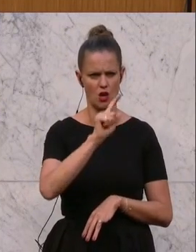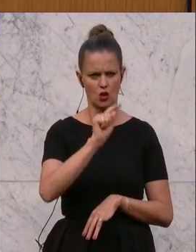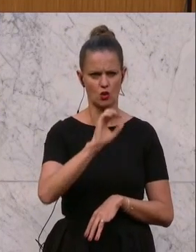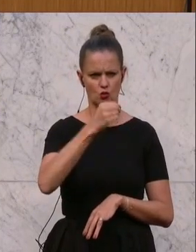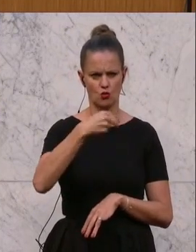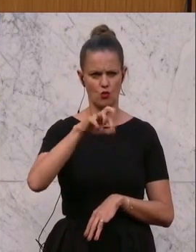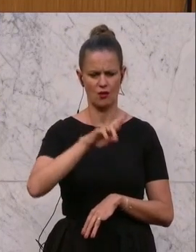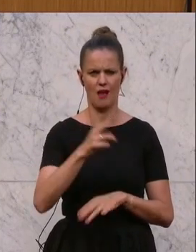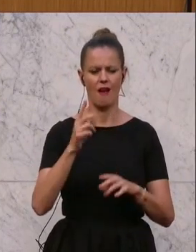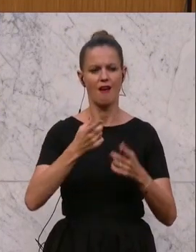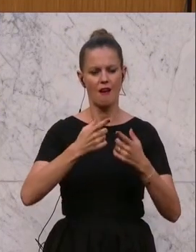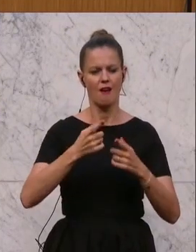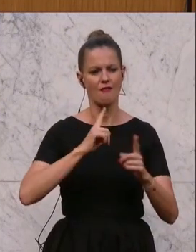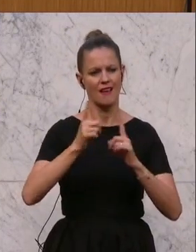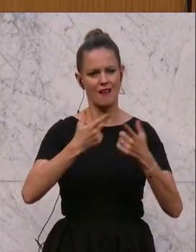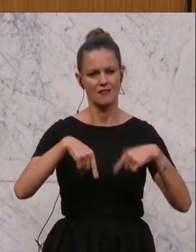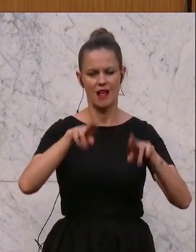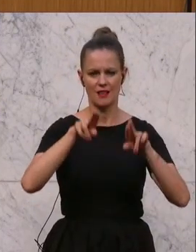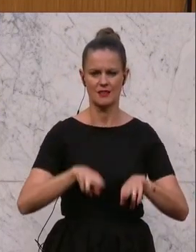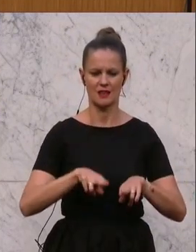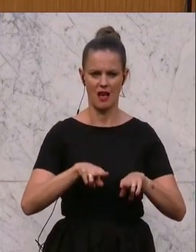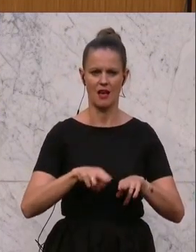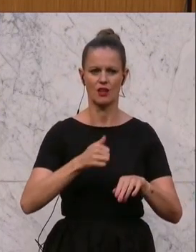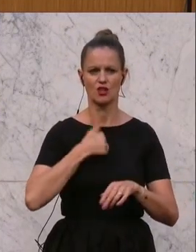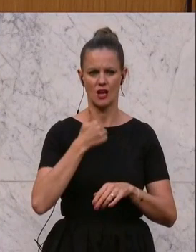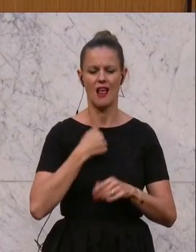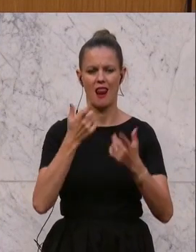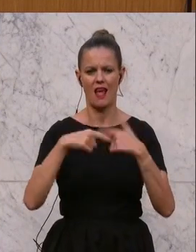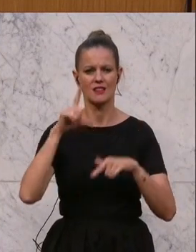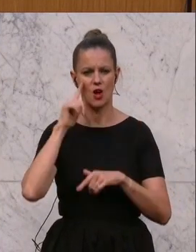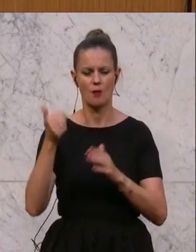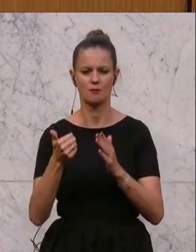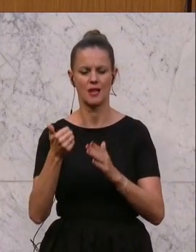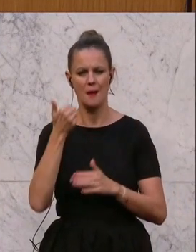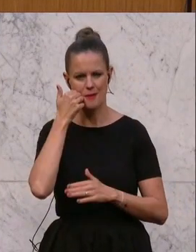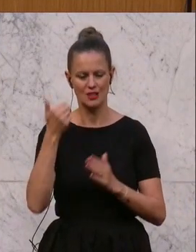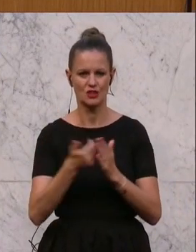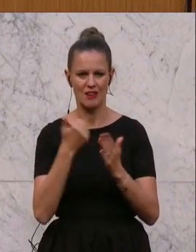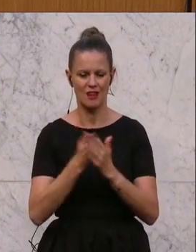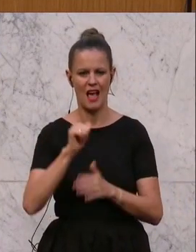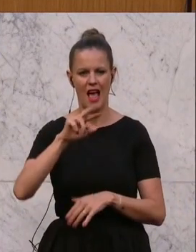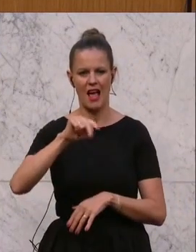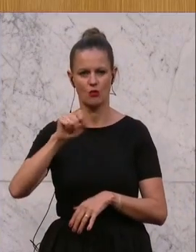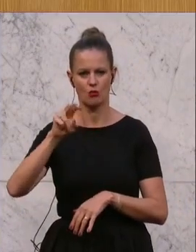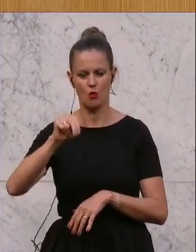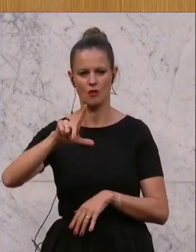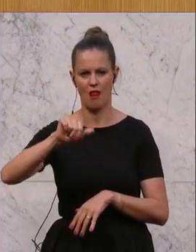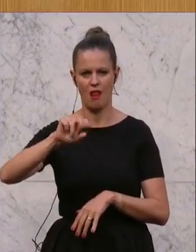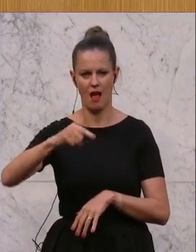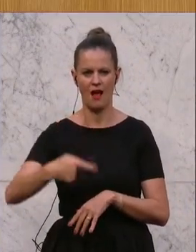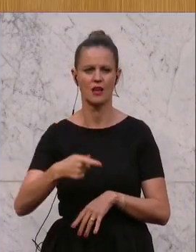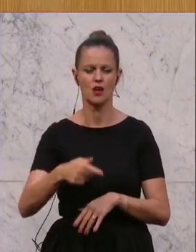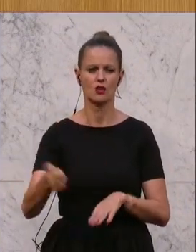der Verkehrslandesrat der Steiermark ist der Landeshauptmanns-Stellvertreter Anton Lang. Er ist der Chef der SPÖ